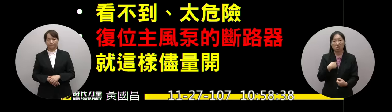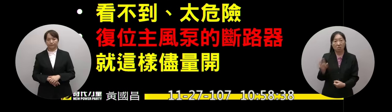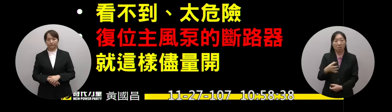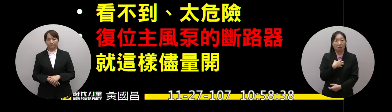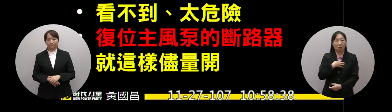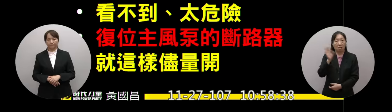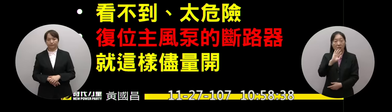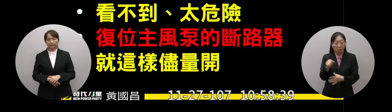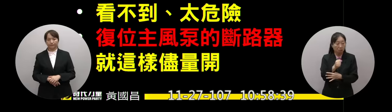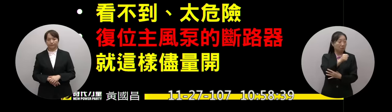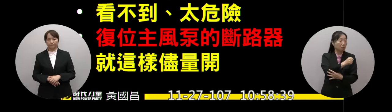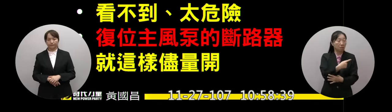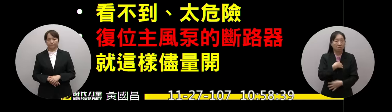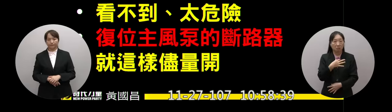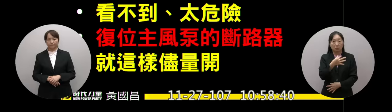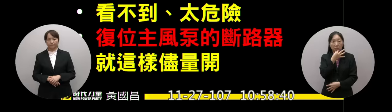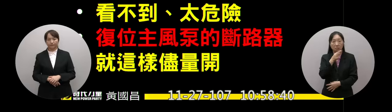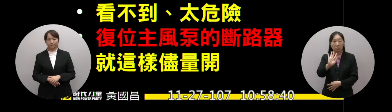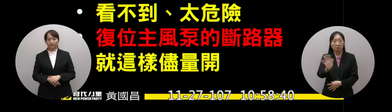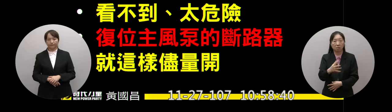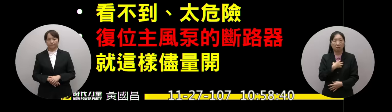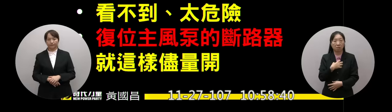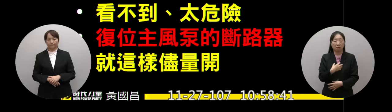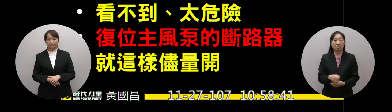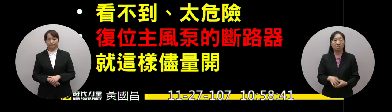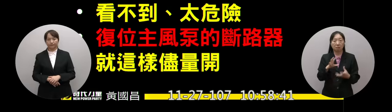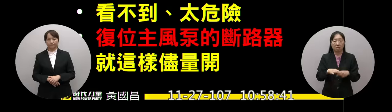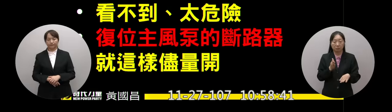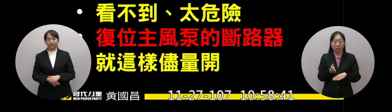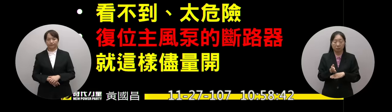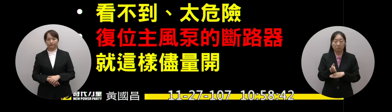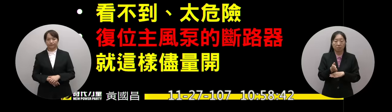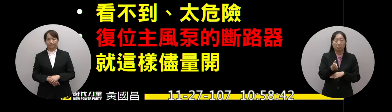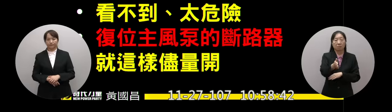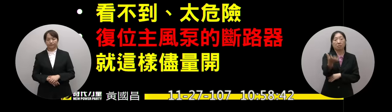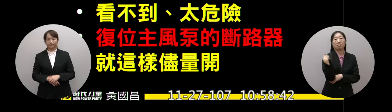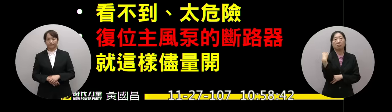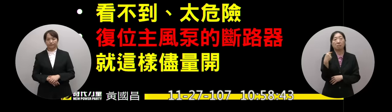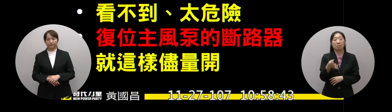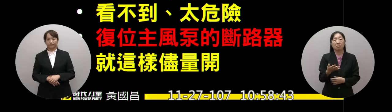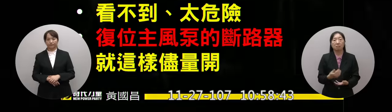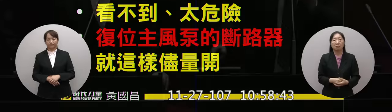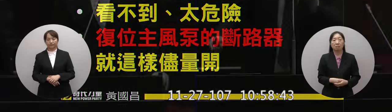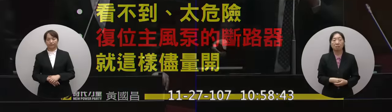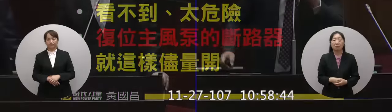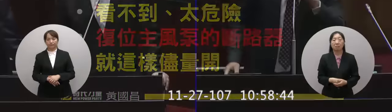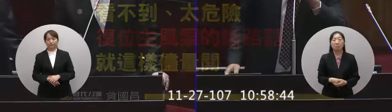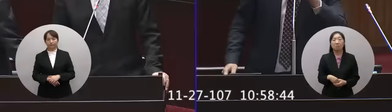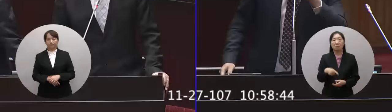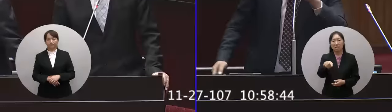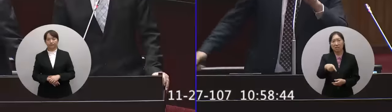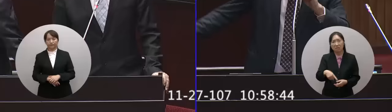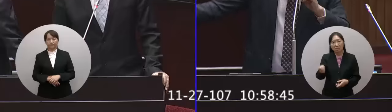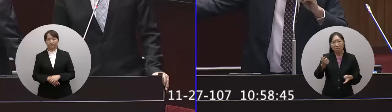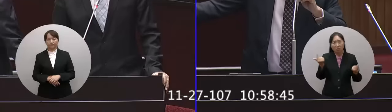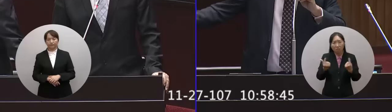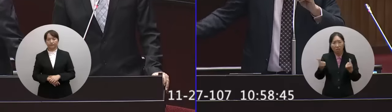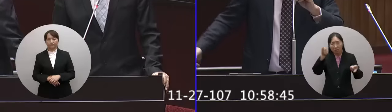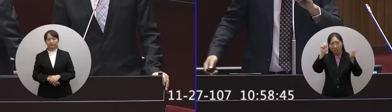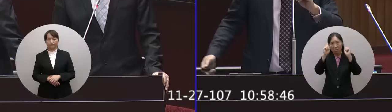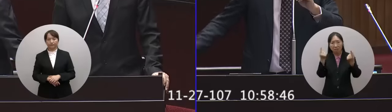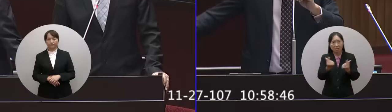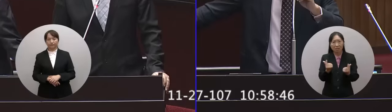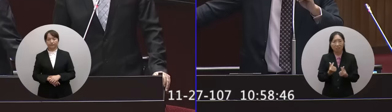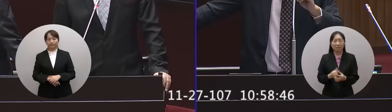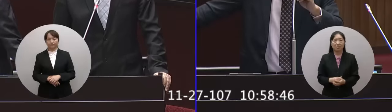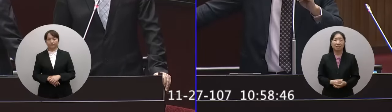我探頭出去看呢然後呢車子就這樣子讓他繼續開開什麼玩笑啊來我